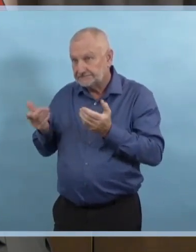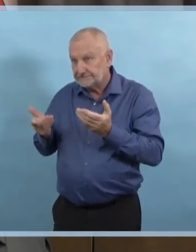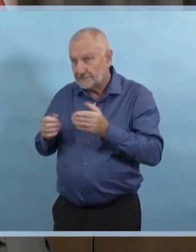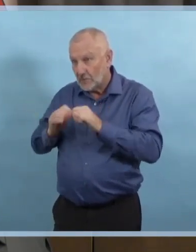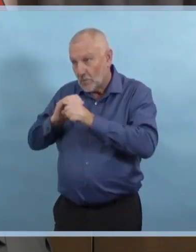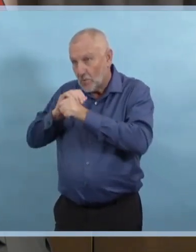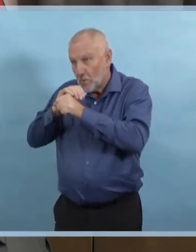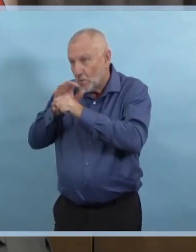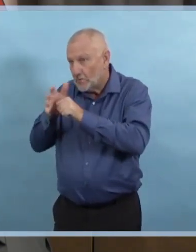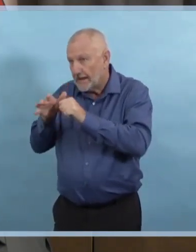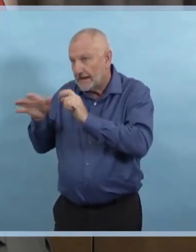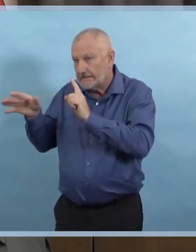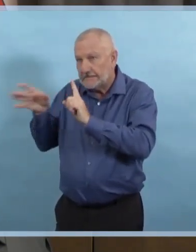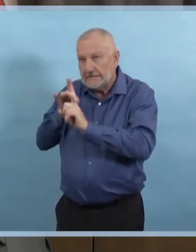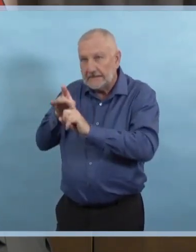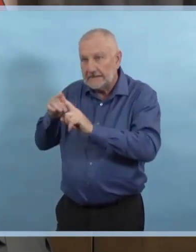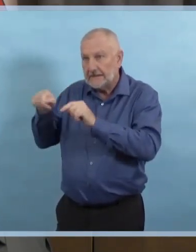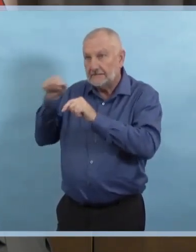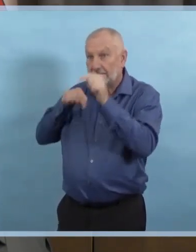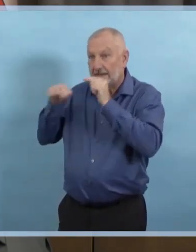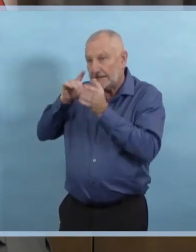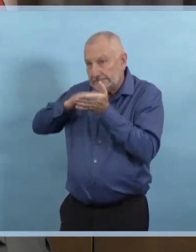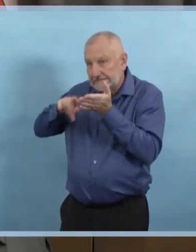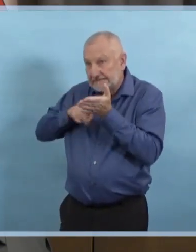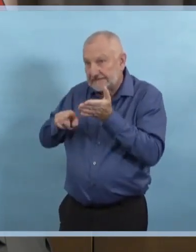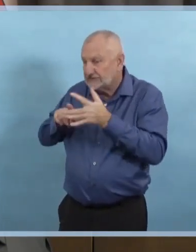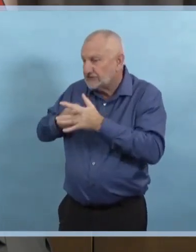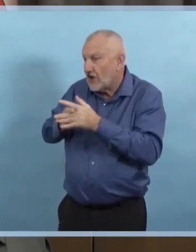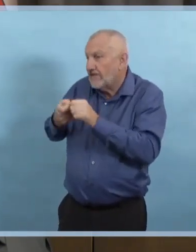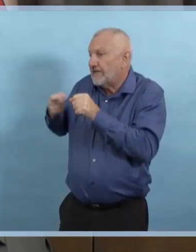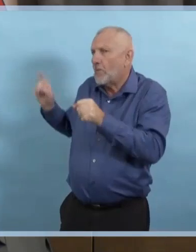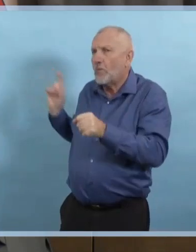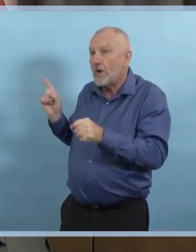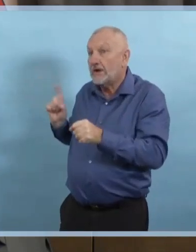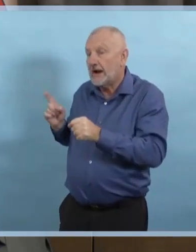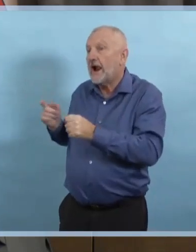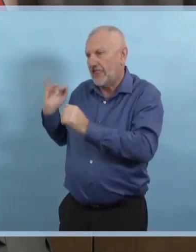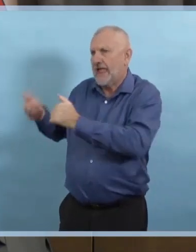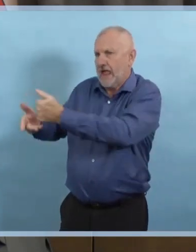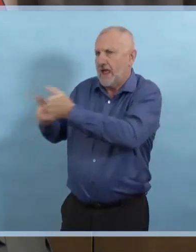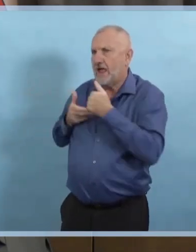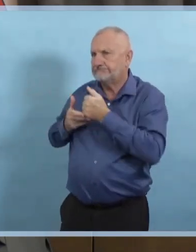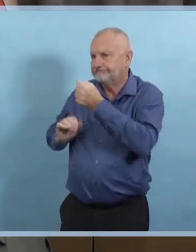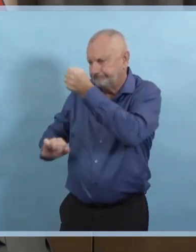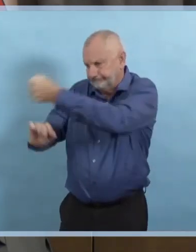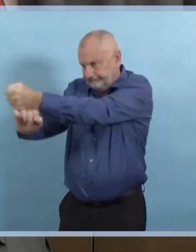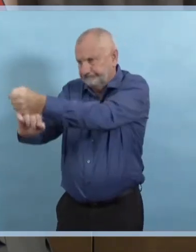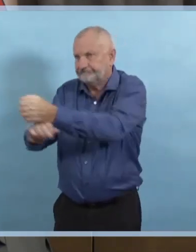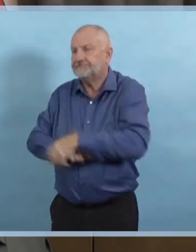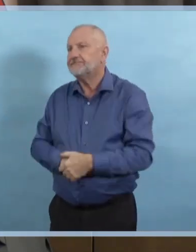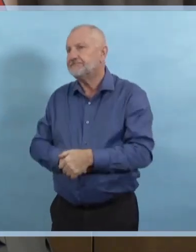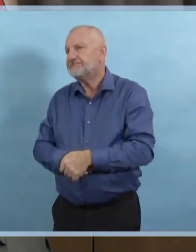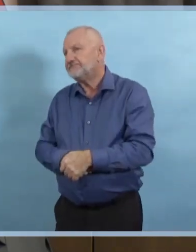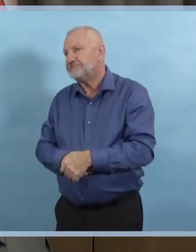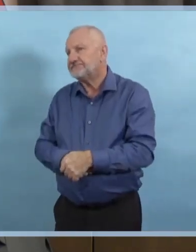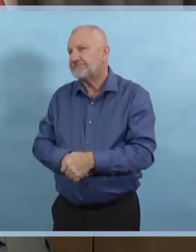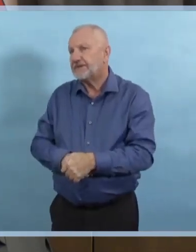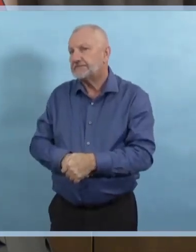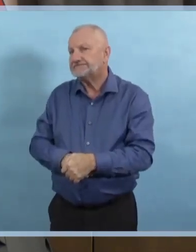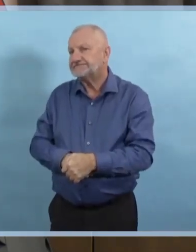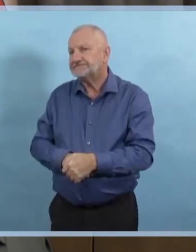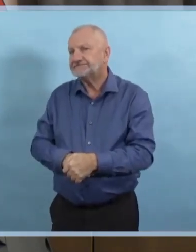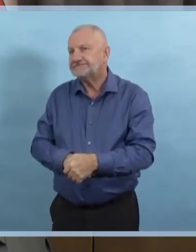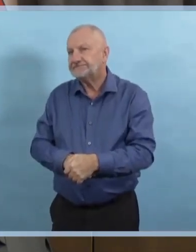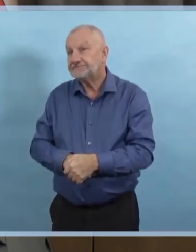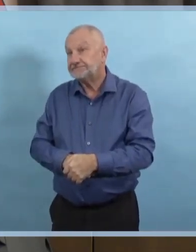Nos sites d'isolement ont aussi vu une grande augmentation lors des dernières semaines.